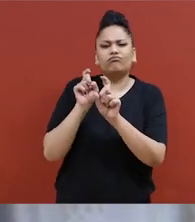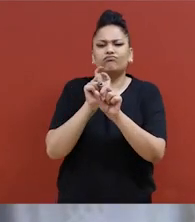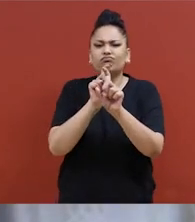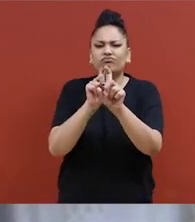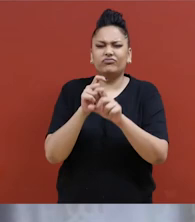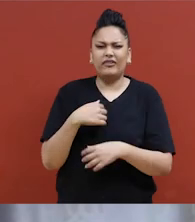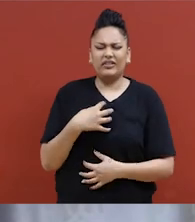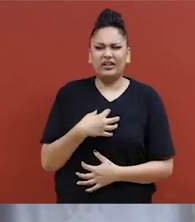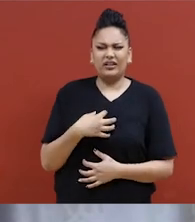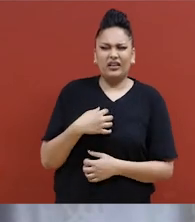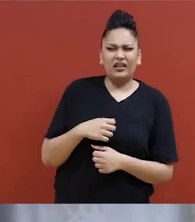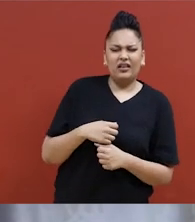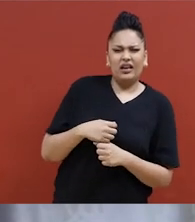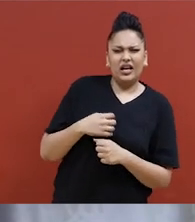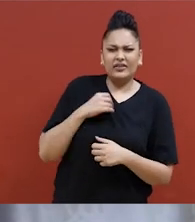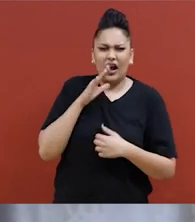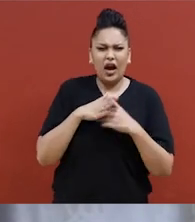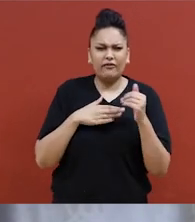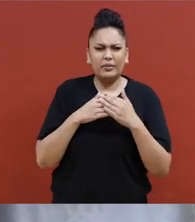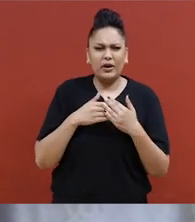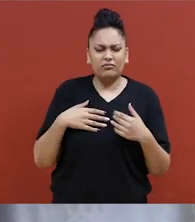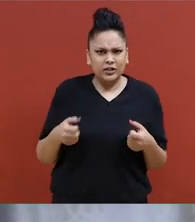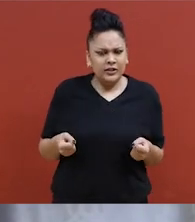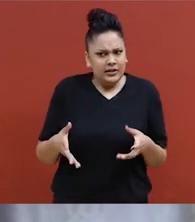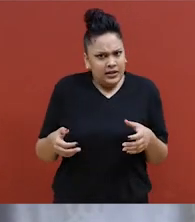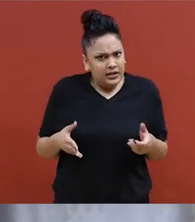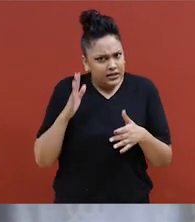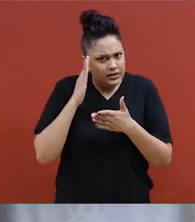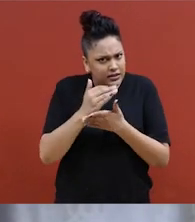Un homme me suivait et ça me posait problème.